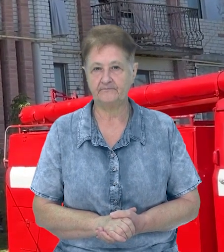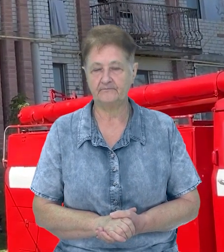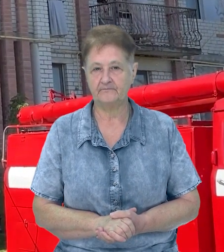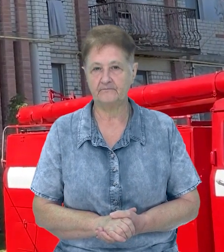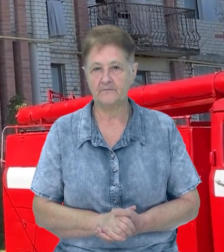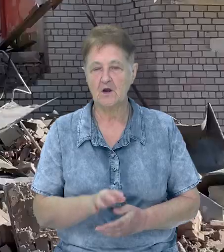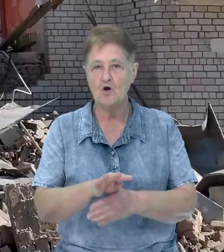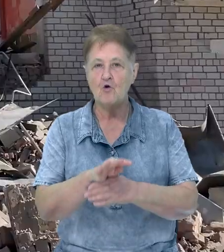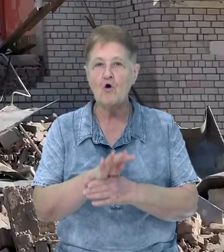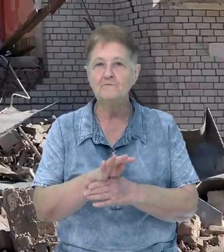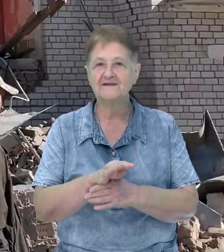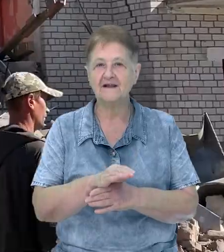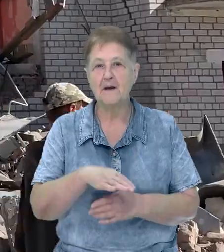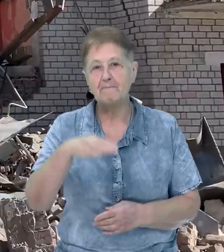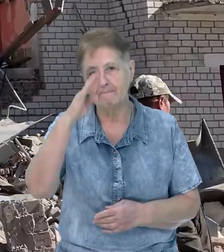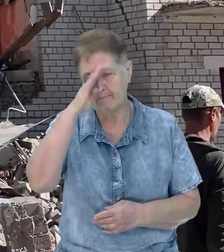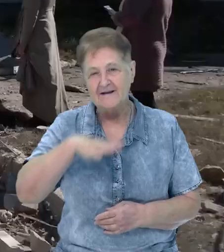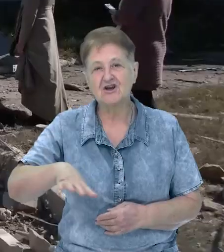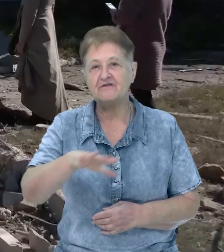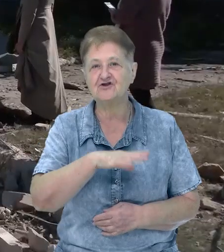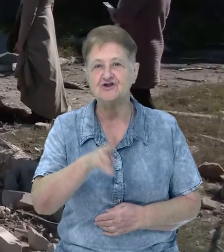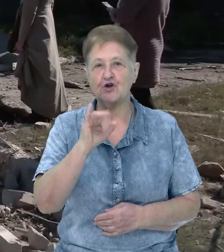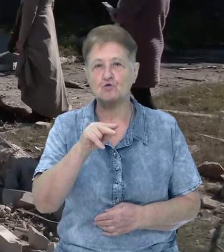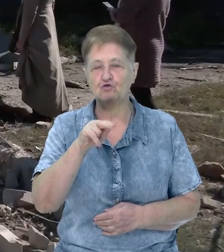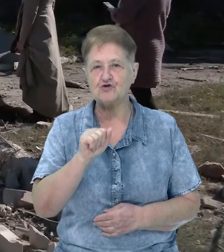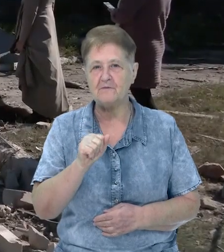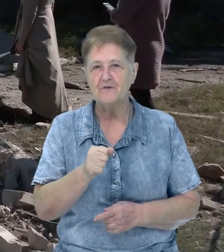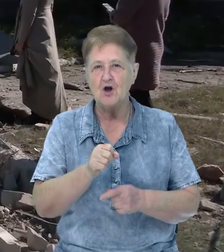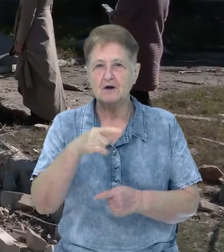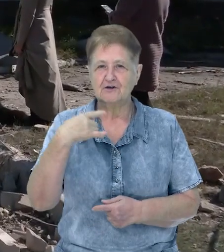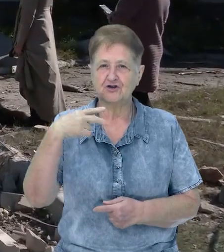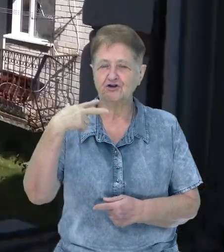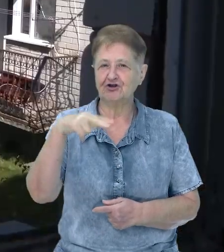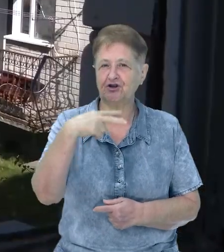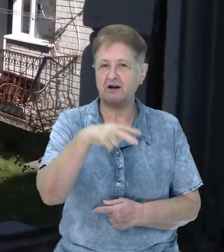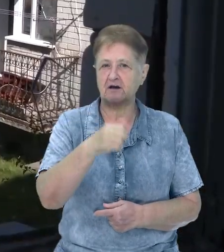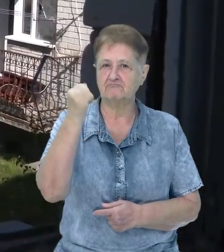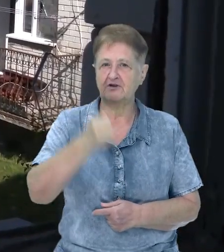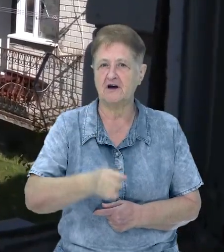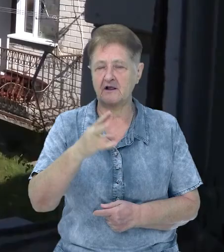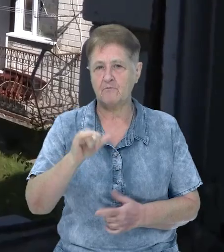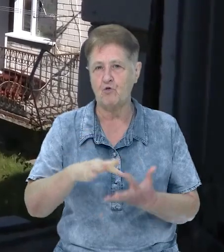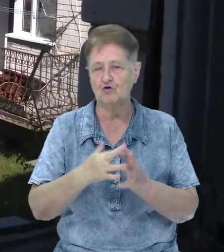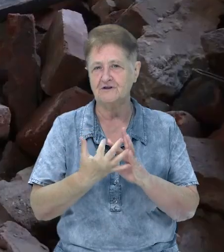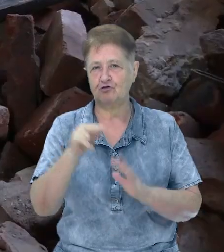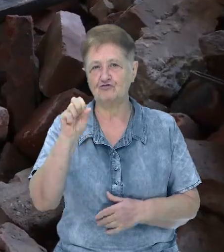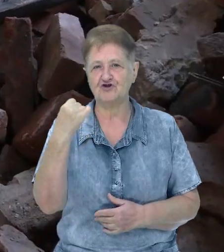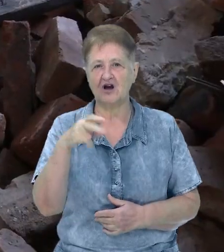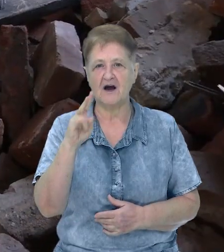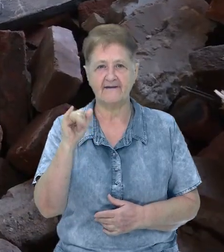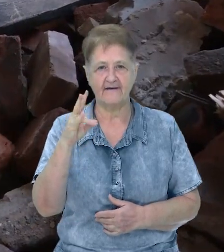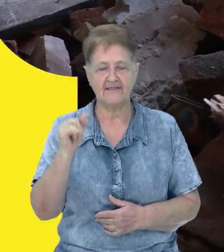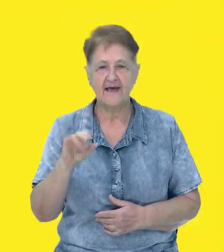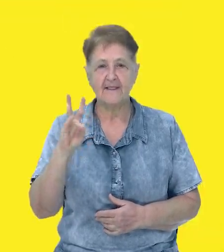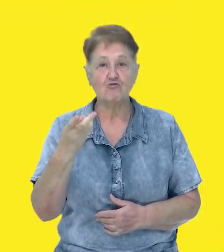Обстріл батьківщини Кучми. Російські війська дронами Камікадзе-Шахет вдарили по селу Чайкине на Новгород-Сіверщині.